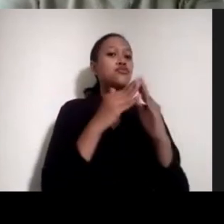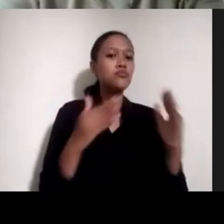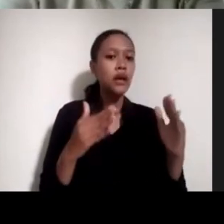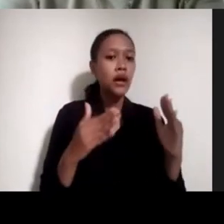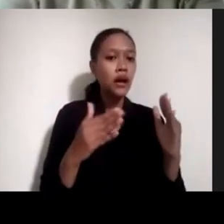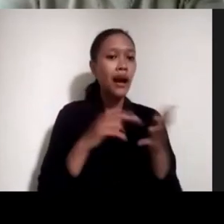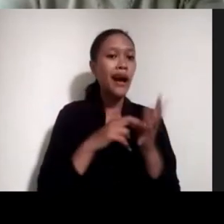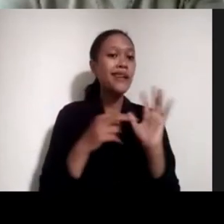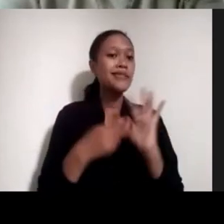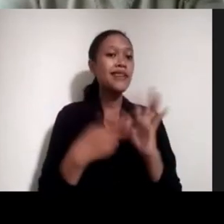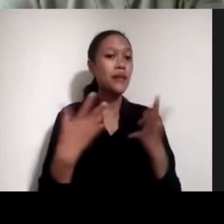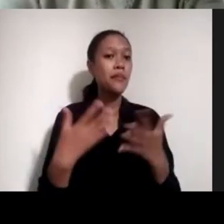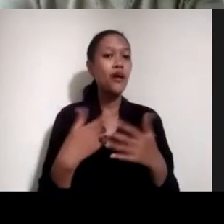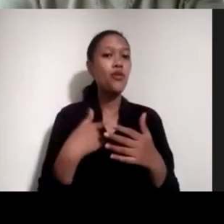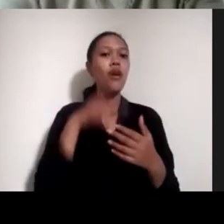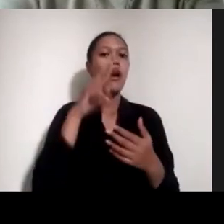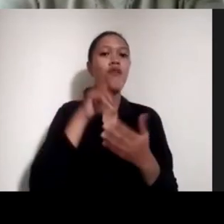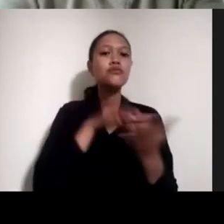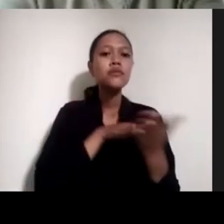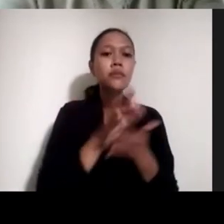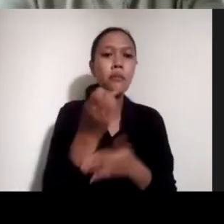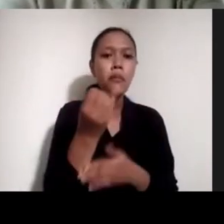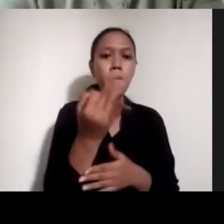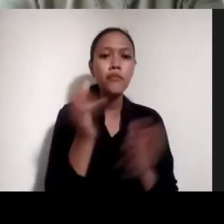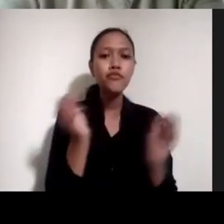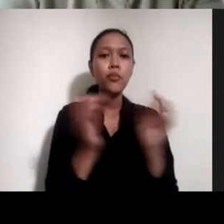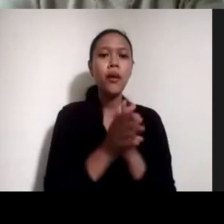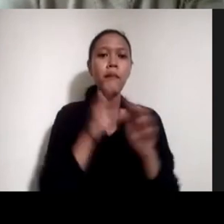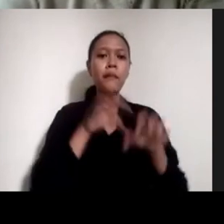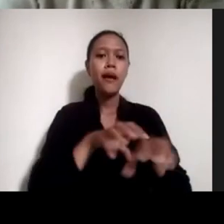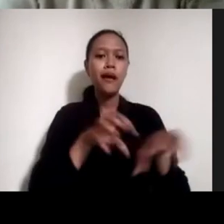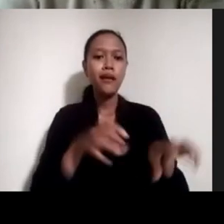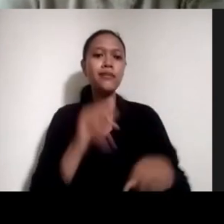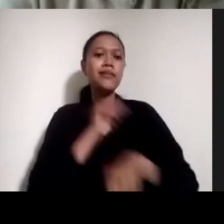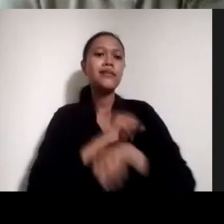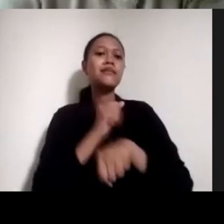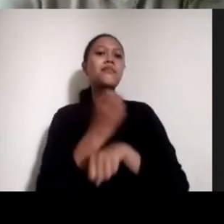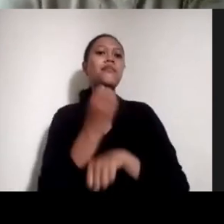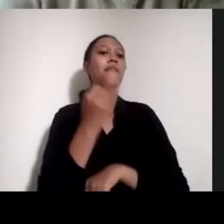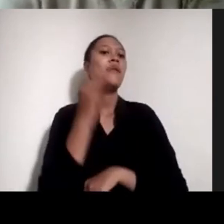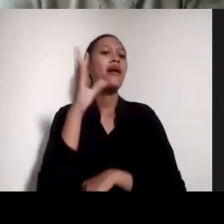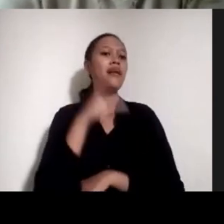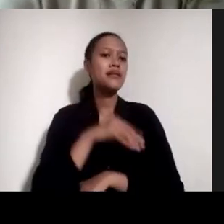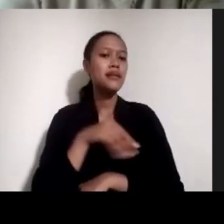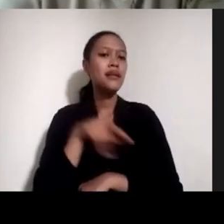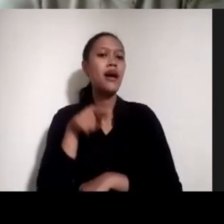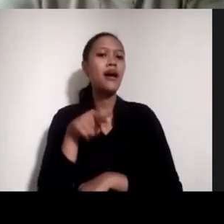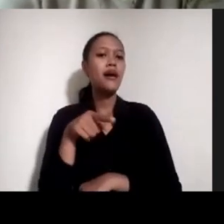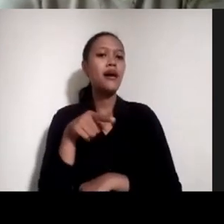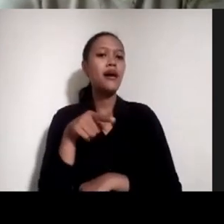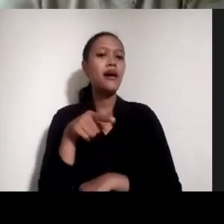aku harus nganter sekian paket dan kerja sekian hari. Nah, ini